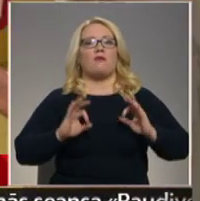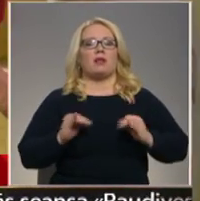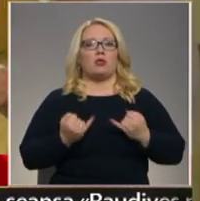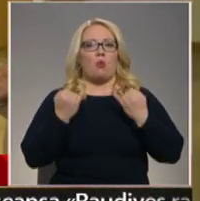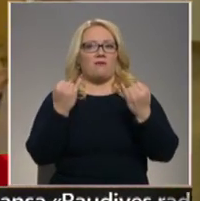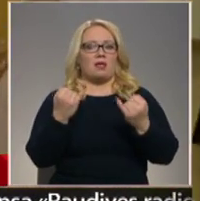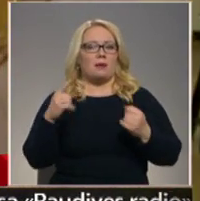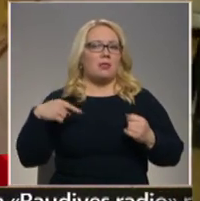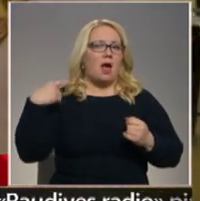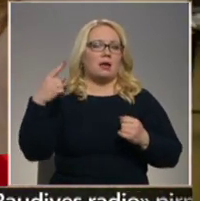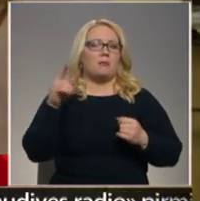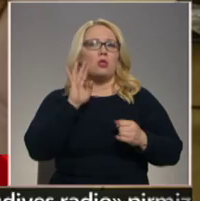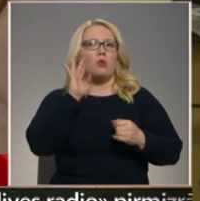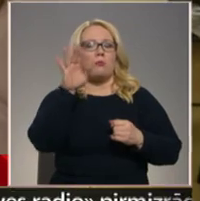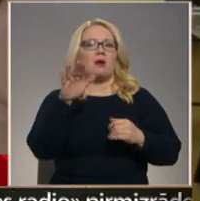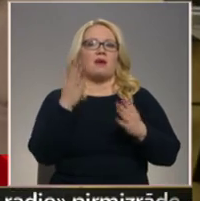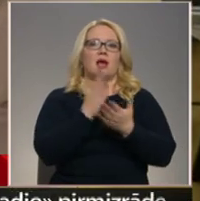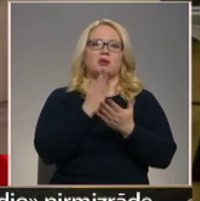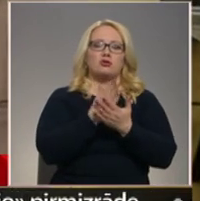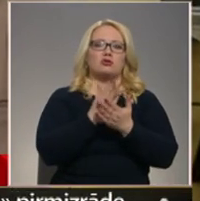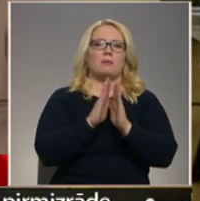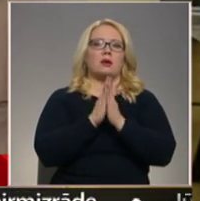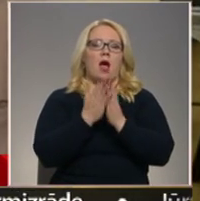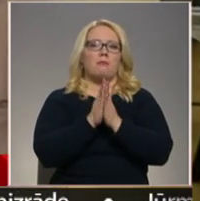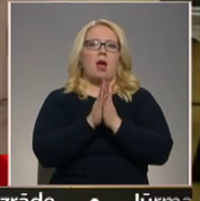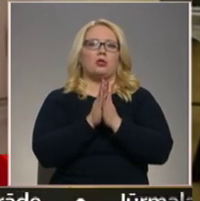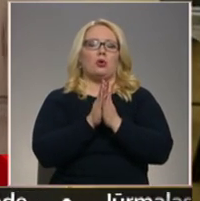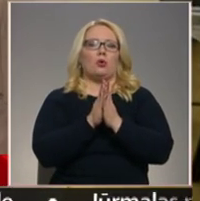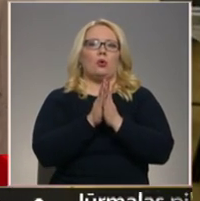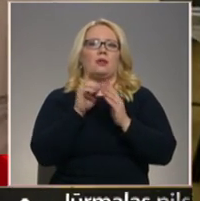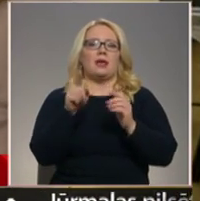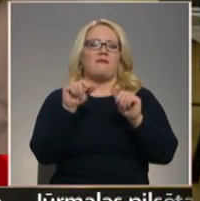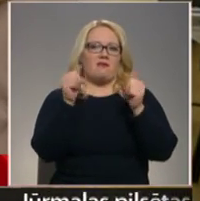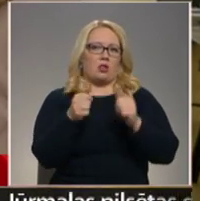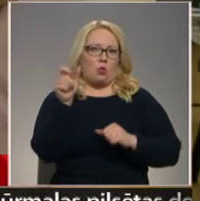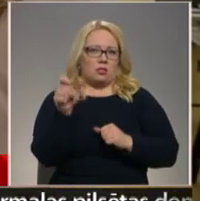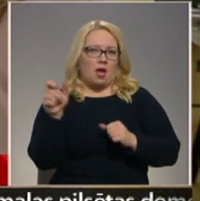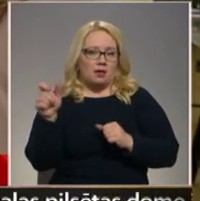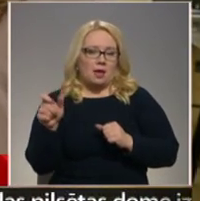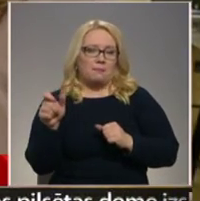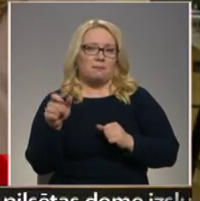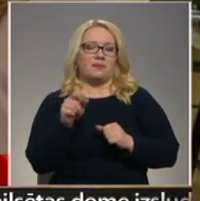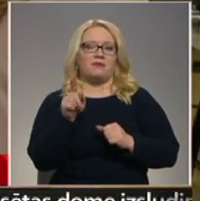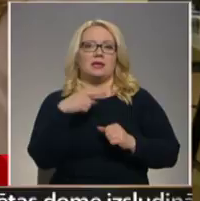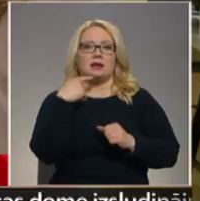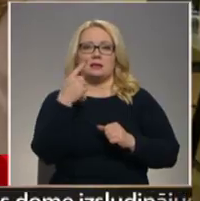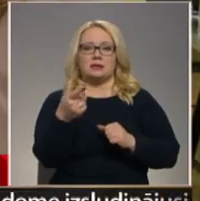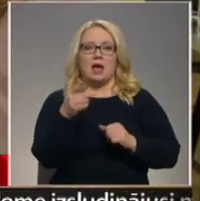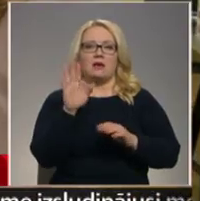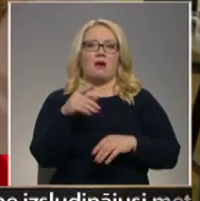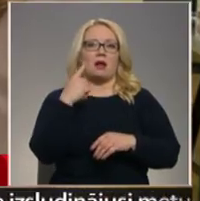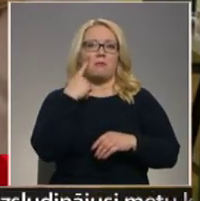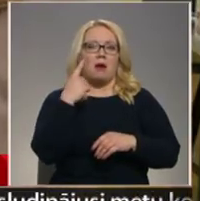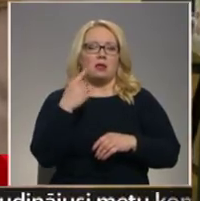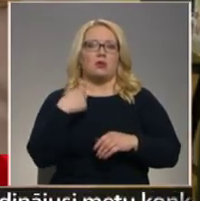nākamajiem vēl topošajiem vai jau esošajiem gramatu, tās estetikas veidotājiem? Pašlaik var manīt un viss